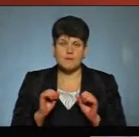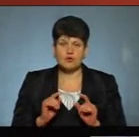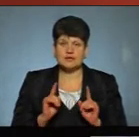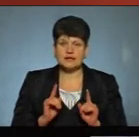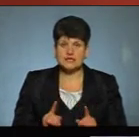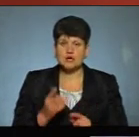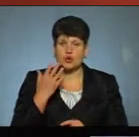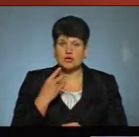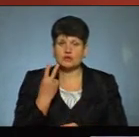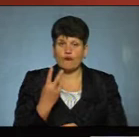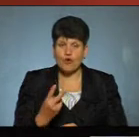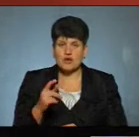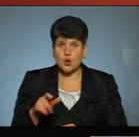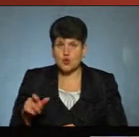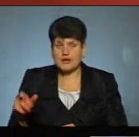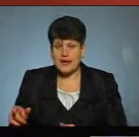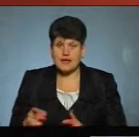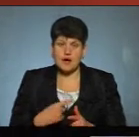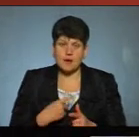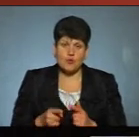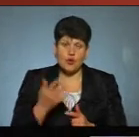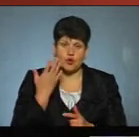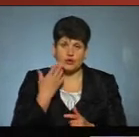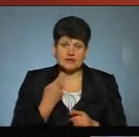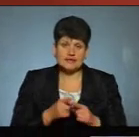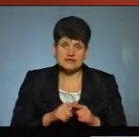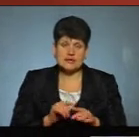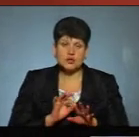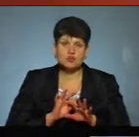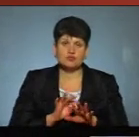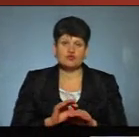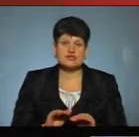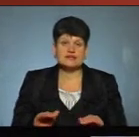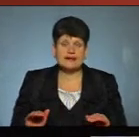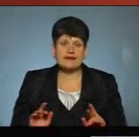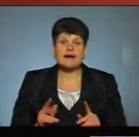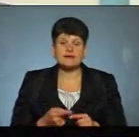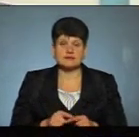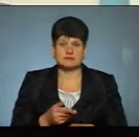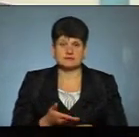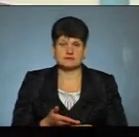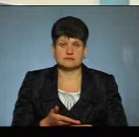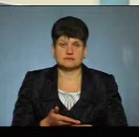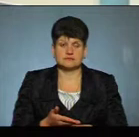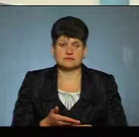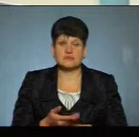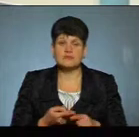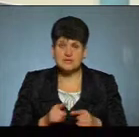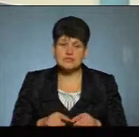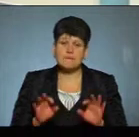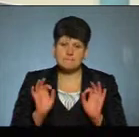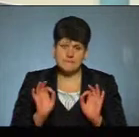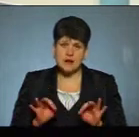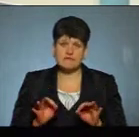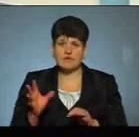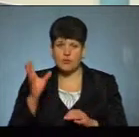коли двоє людей, а також коли це стосується супроводження дітей. Як щодо цього? Це правильно. Враховуючи, що